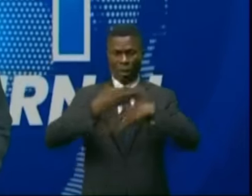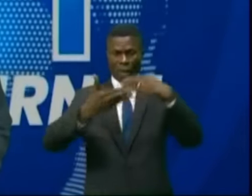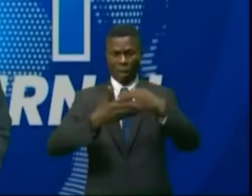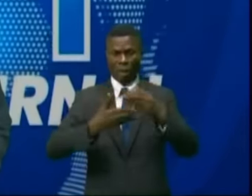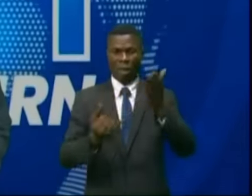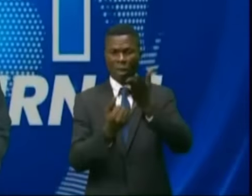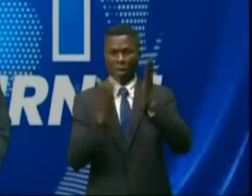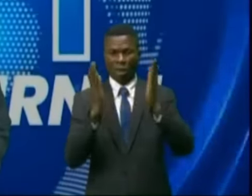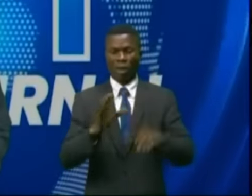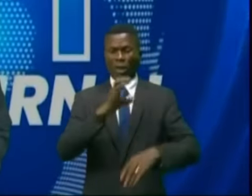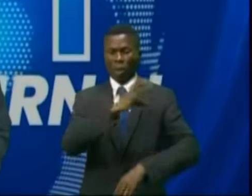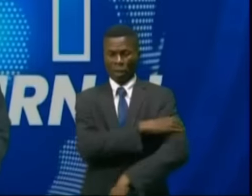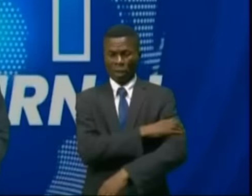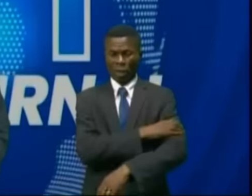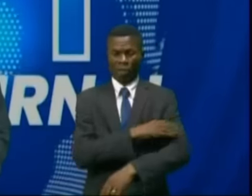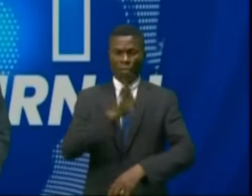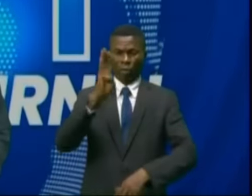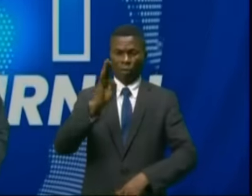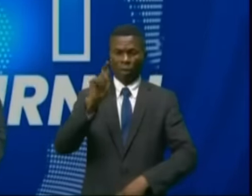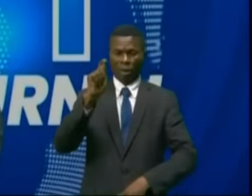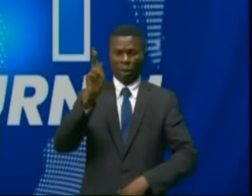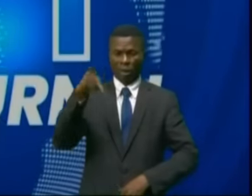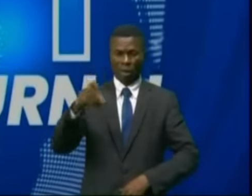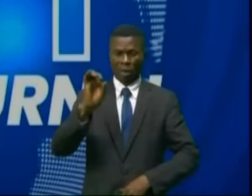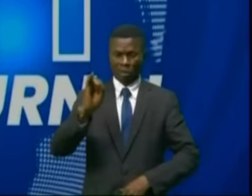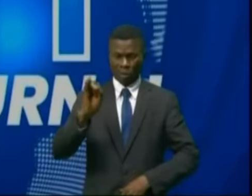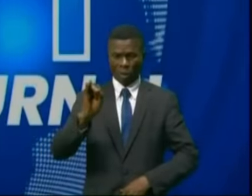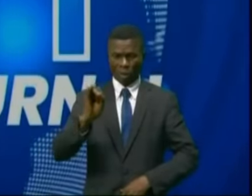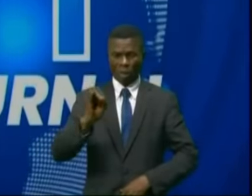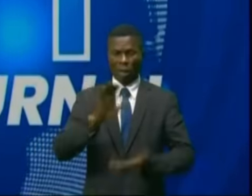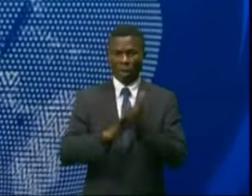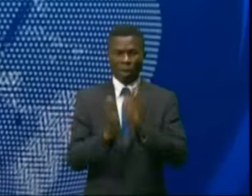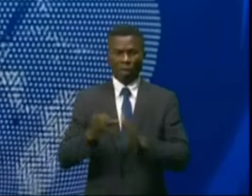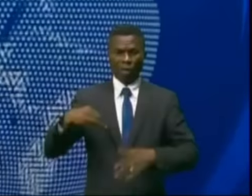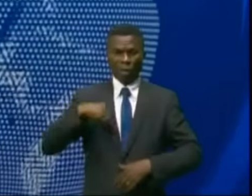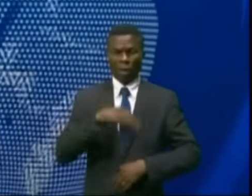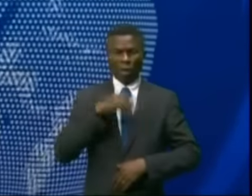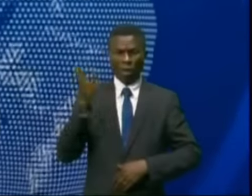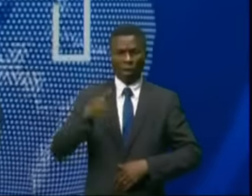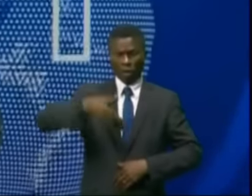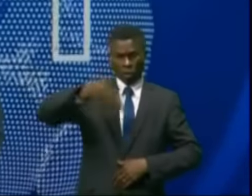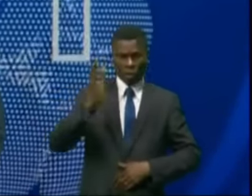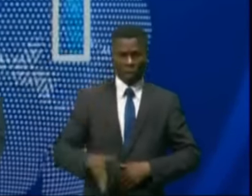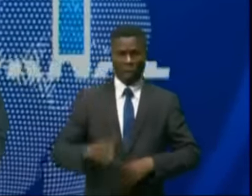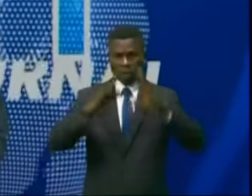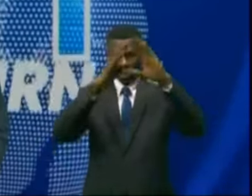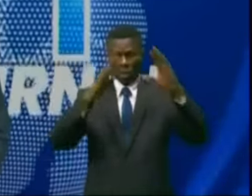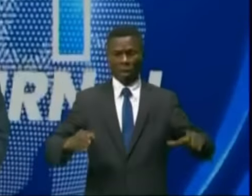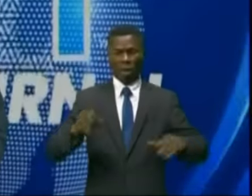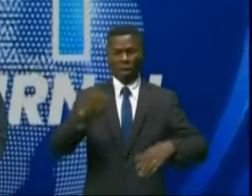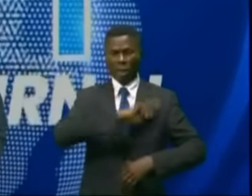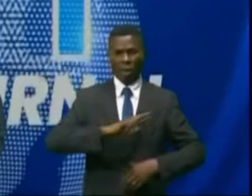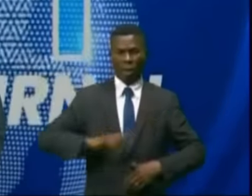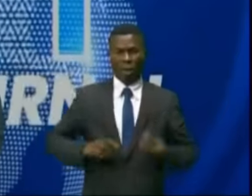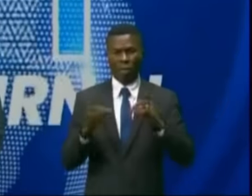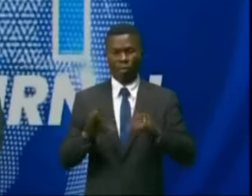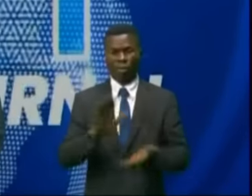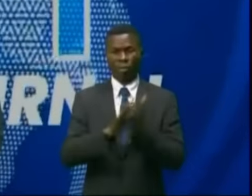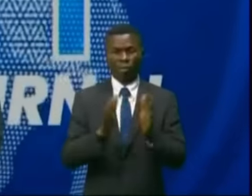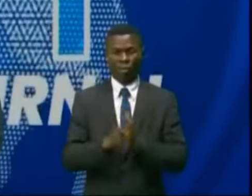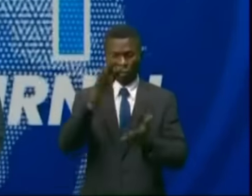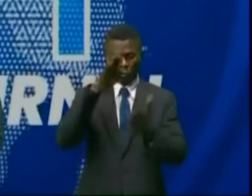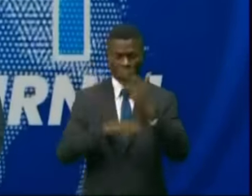ingénierie civile ou BTP de niveau BAC plus 5, être membre de la Chambre des experts immobiliers de la RDC, être